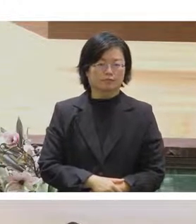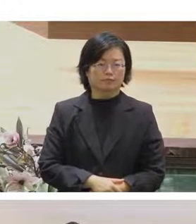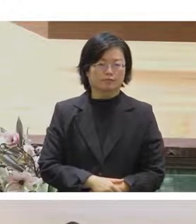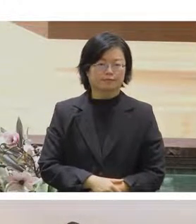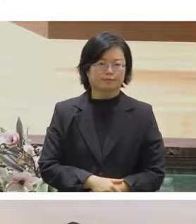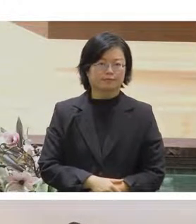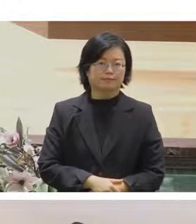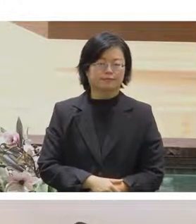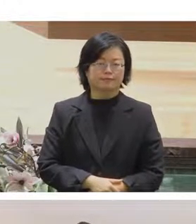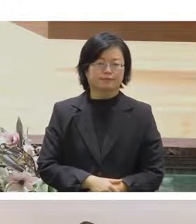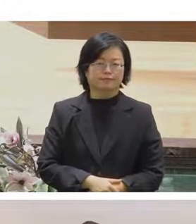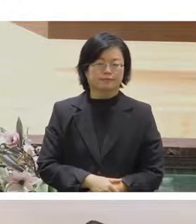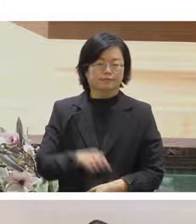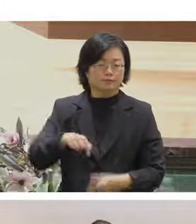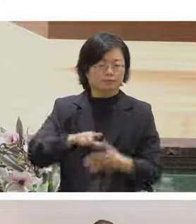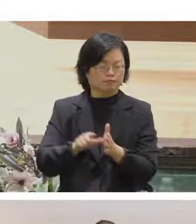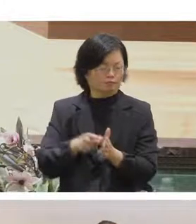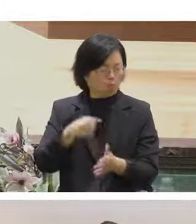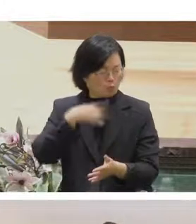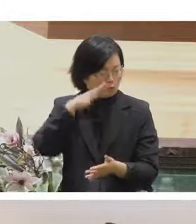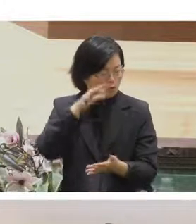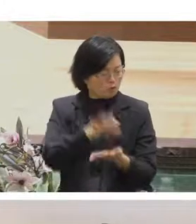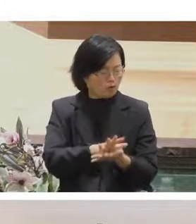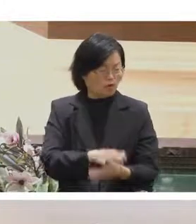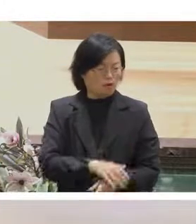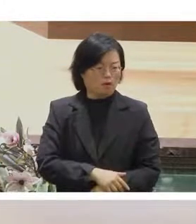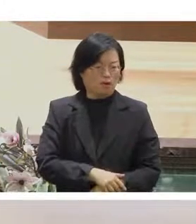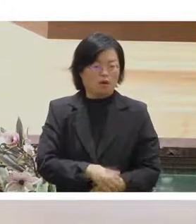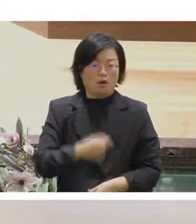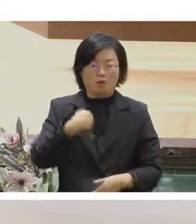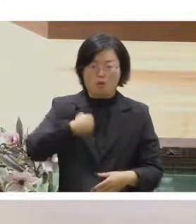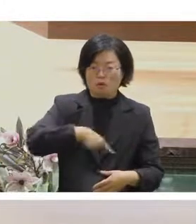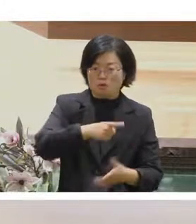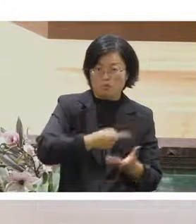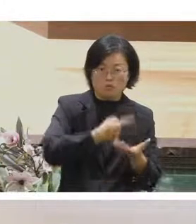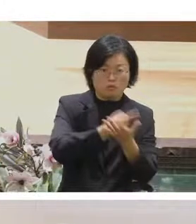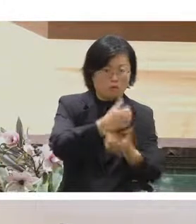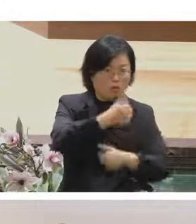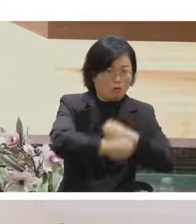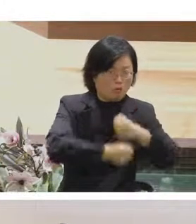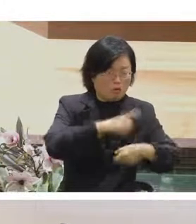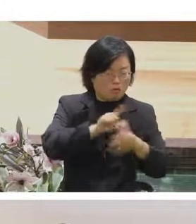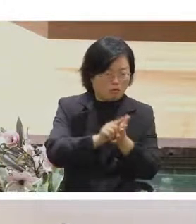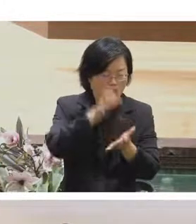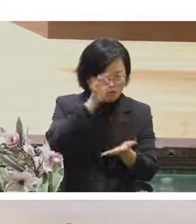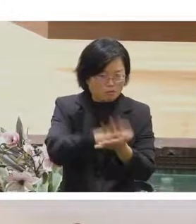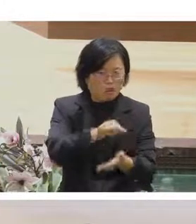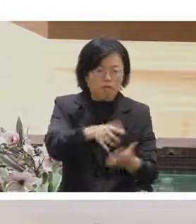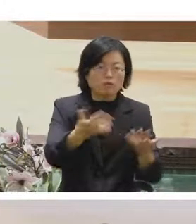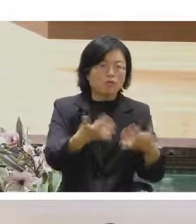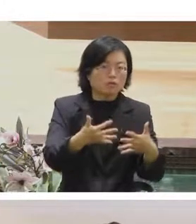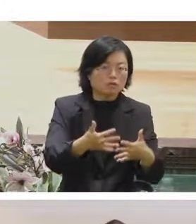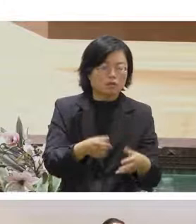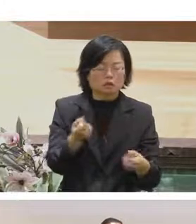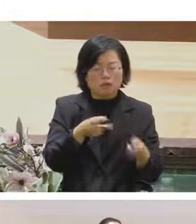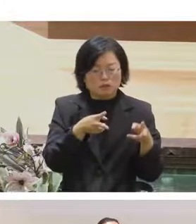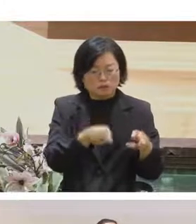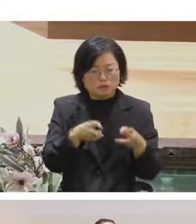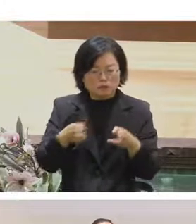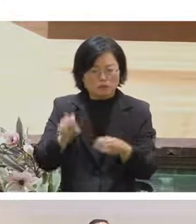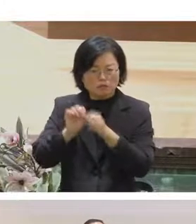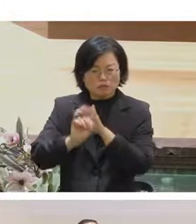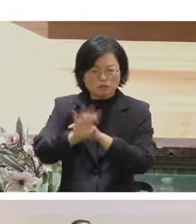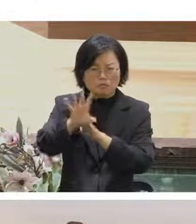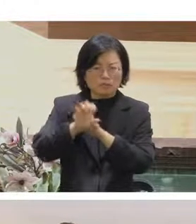說你是不是曾經參加活動的時候看到這種狀況第一個簡報無妨順利的撿上投影機就在那邊插插拔